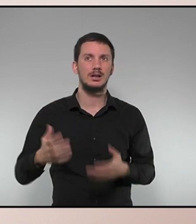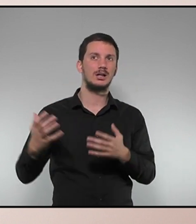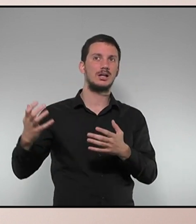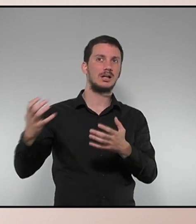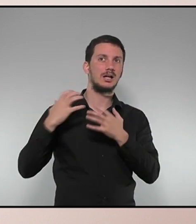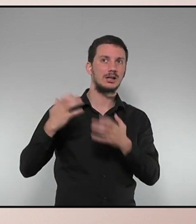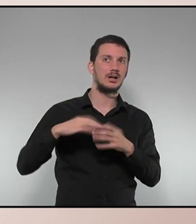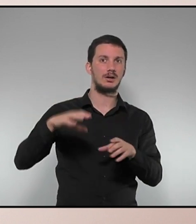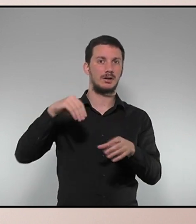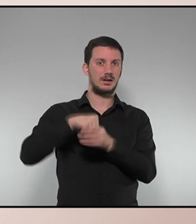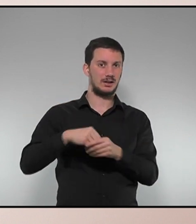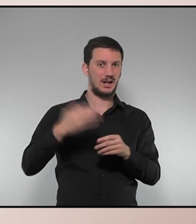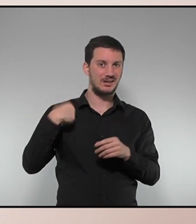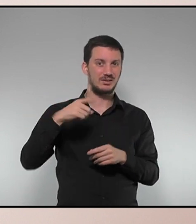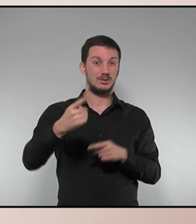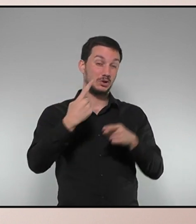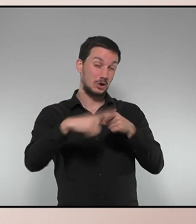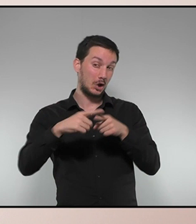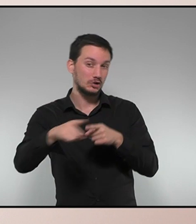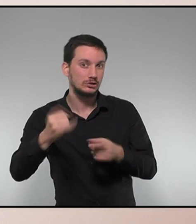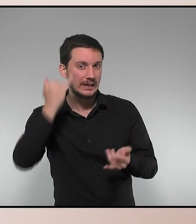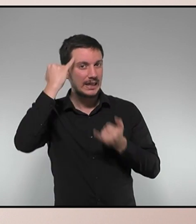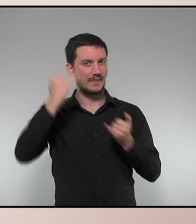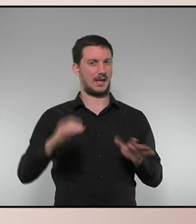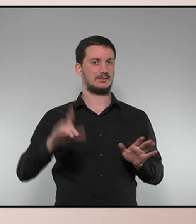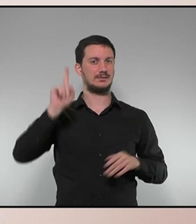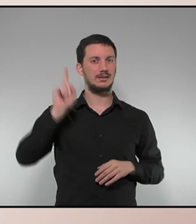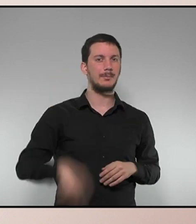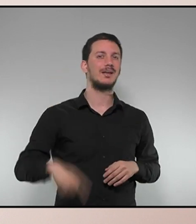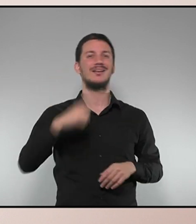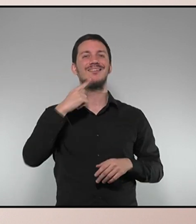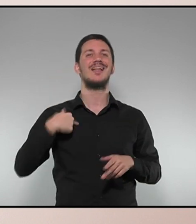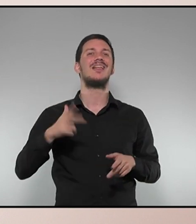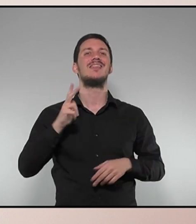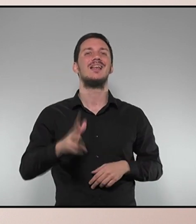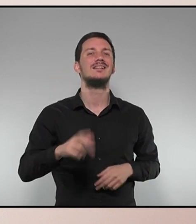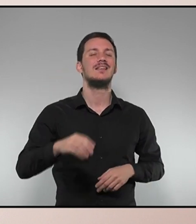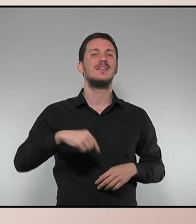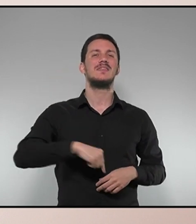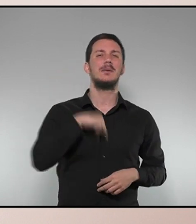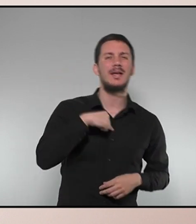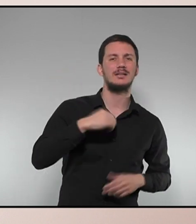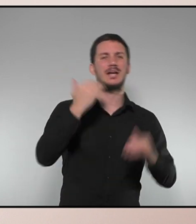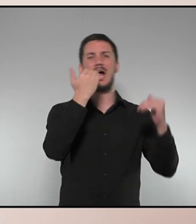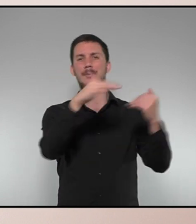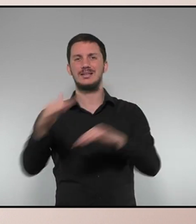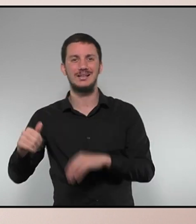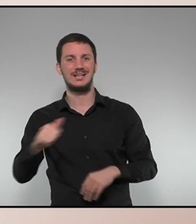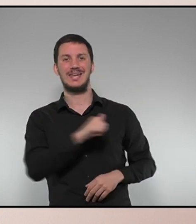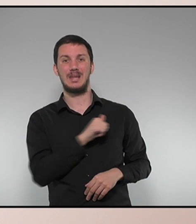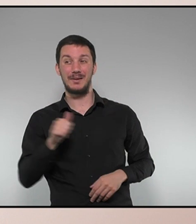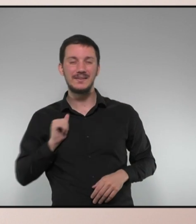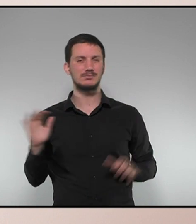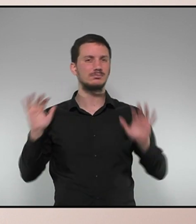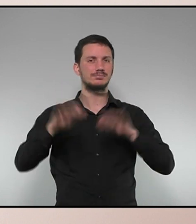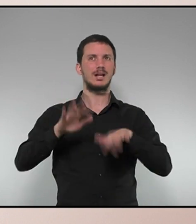'antiga sociovergència que es replica actualment, però també moviments en defensa dels drets civils, de l'habitatge i l'independentisme abans de sortir als carrers